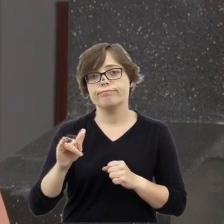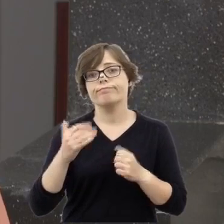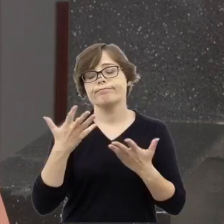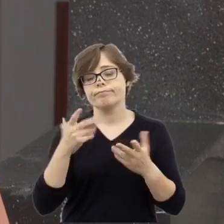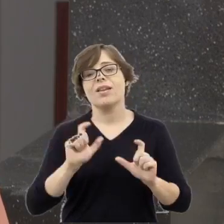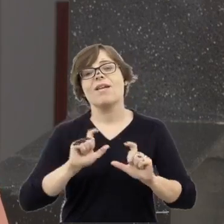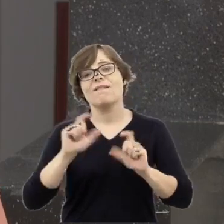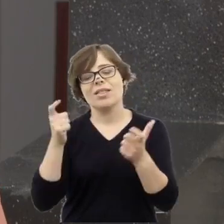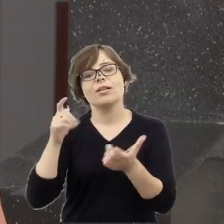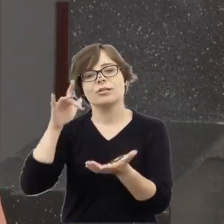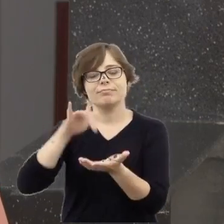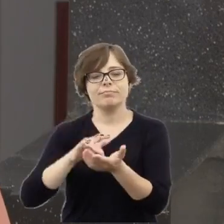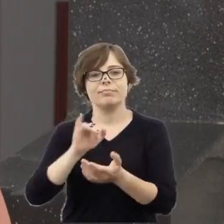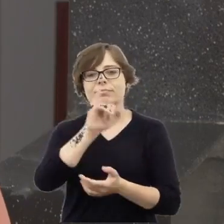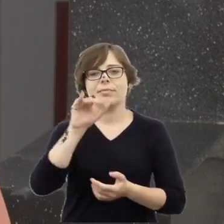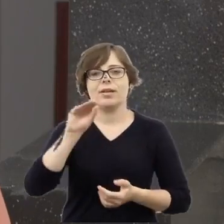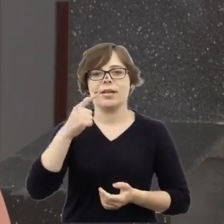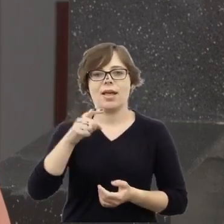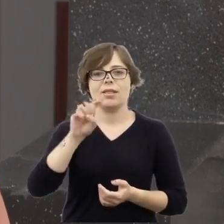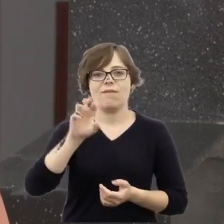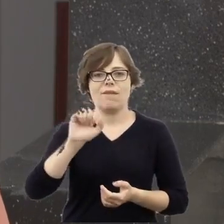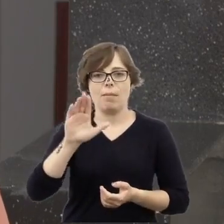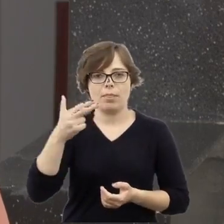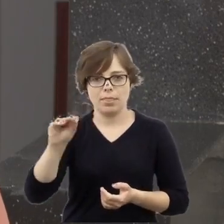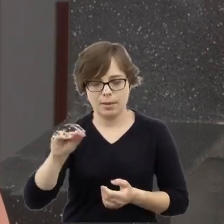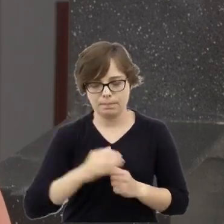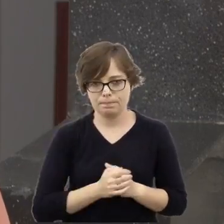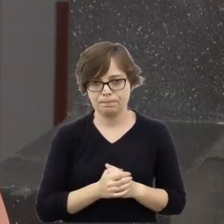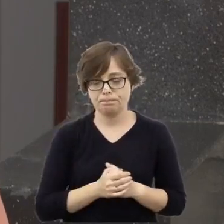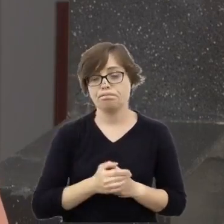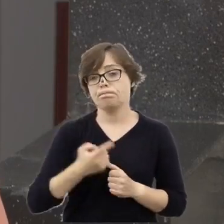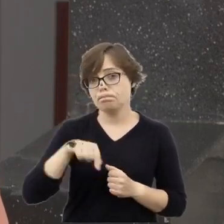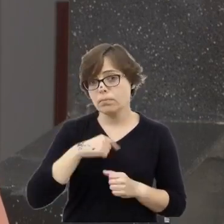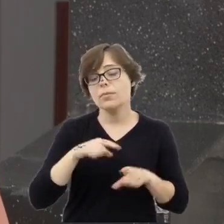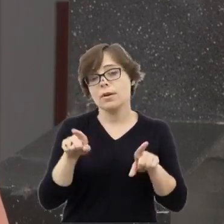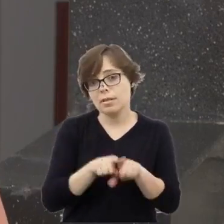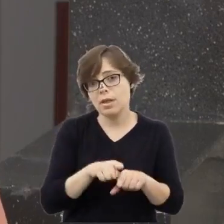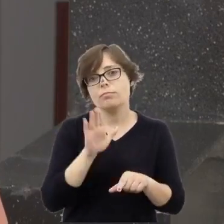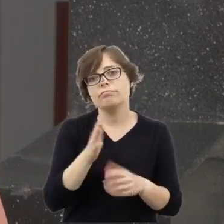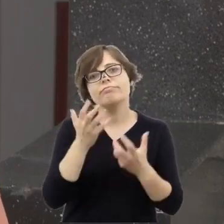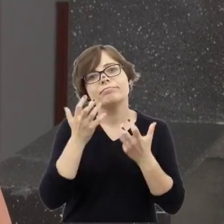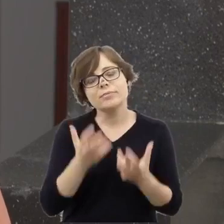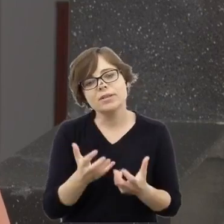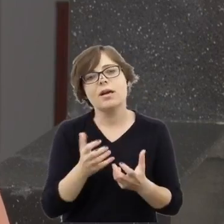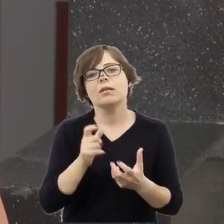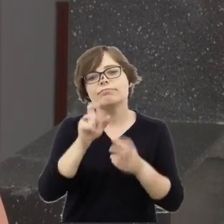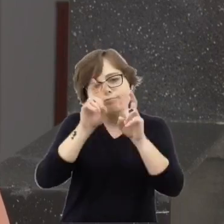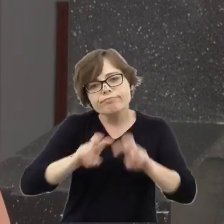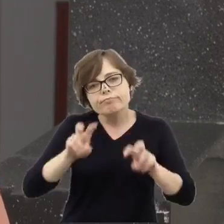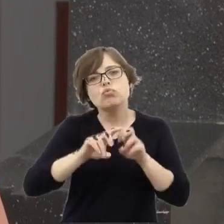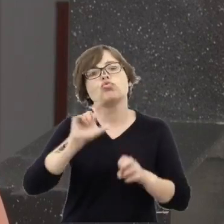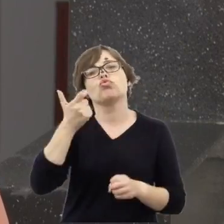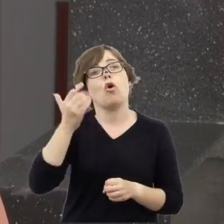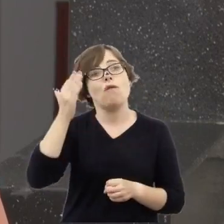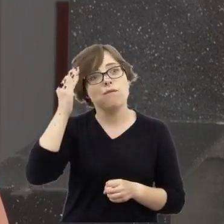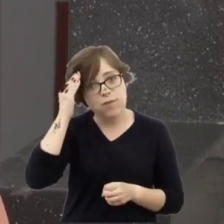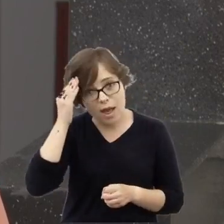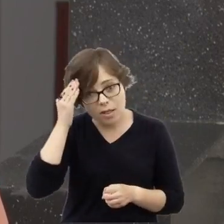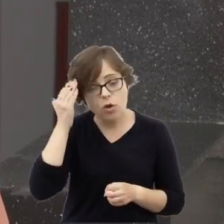wydarzeń w Jedwabnem i będziemy chcieli też przeanalizować to, co wiadomo, podsumować